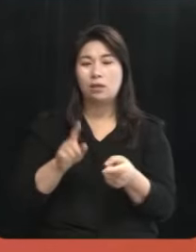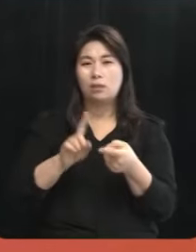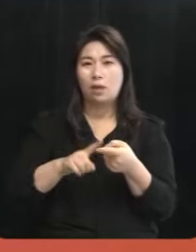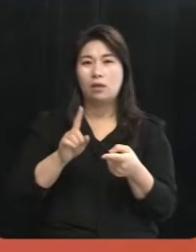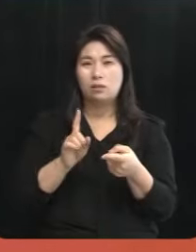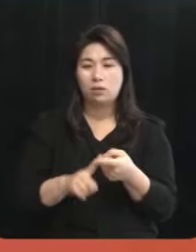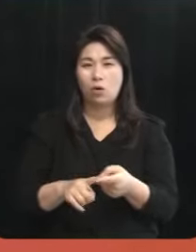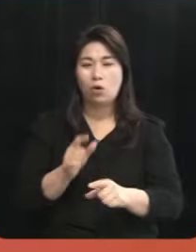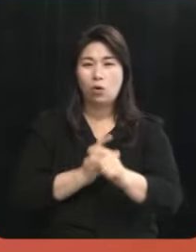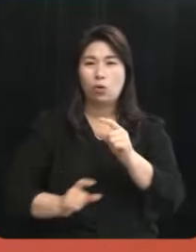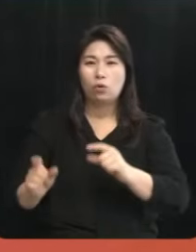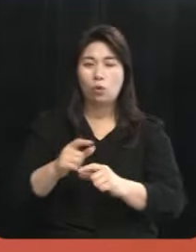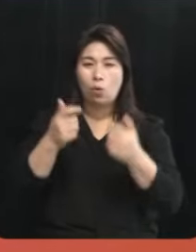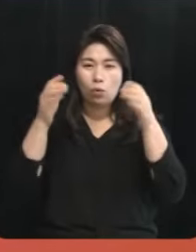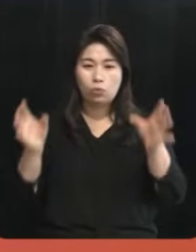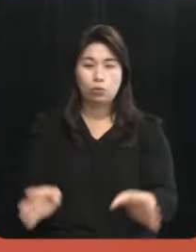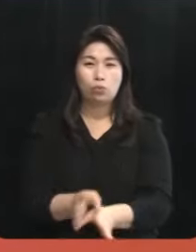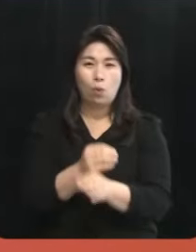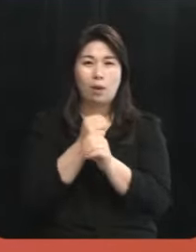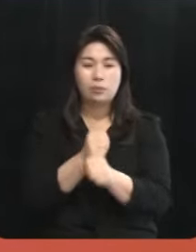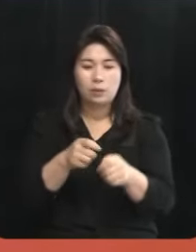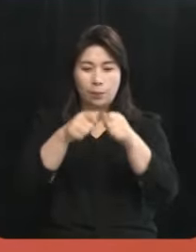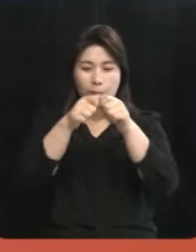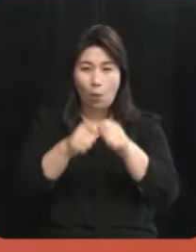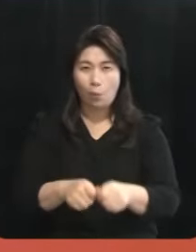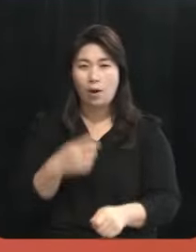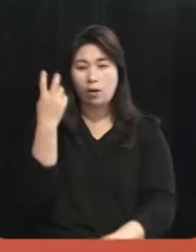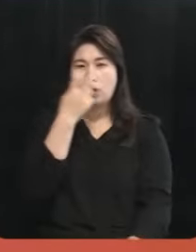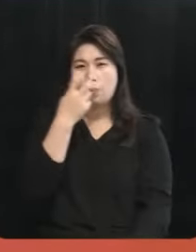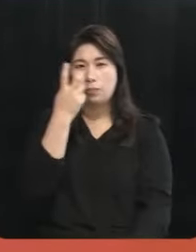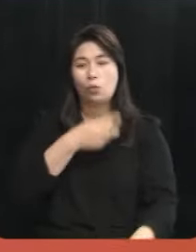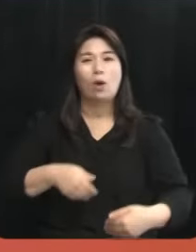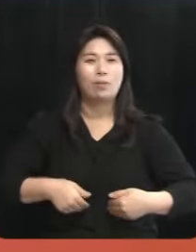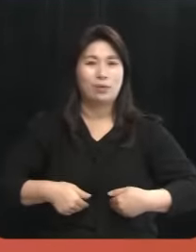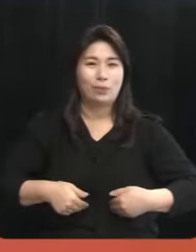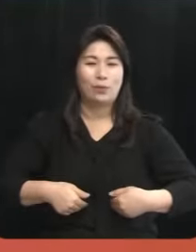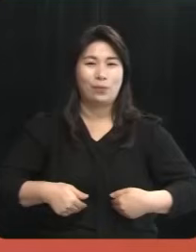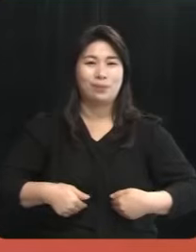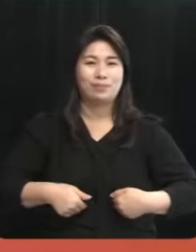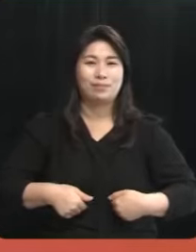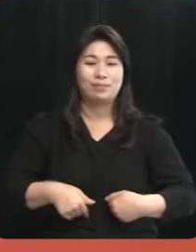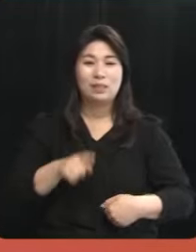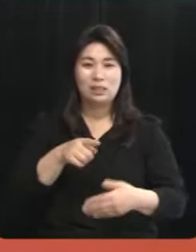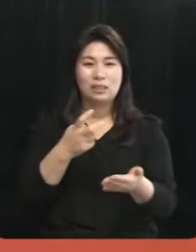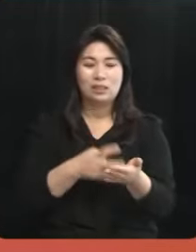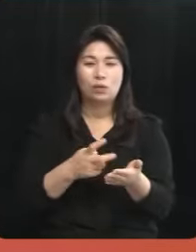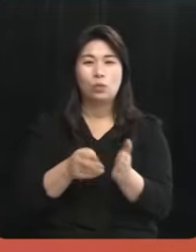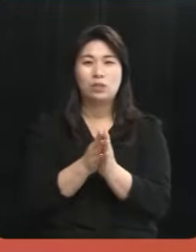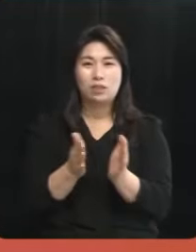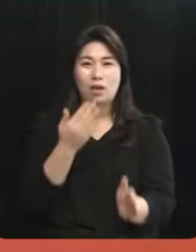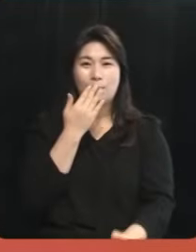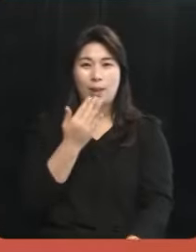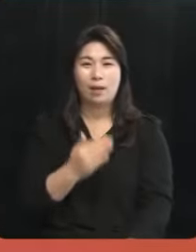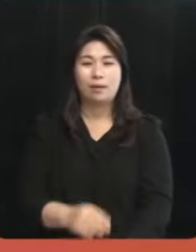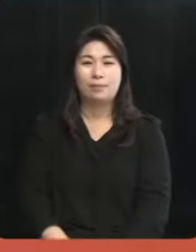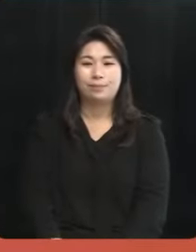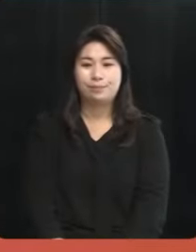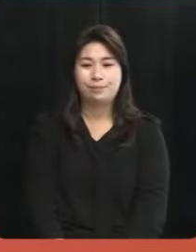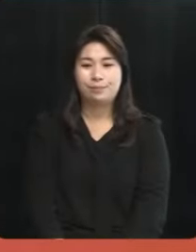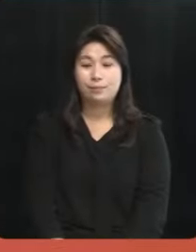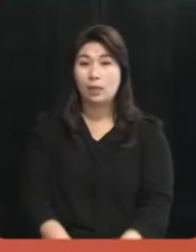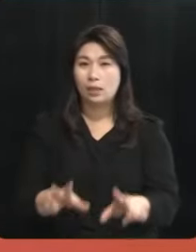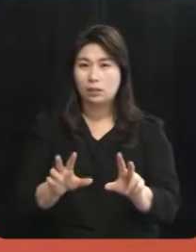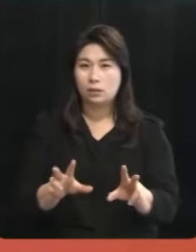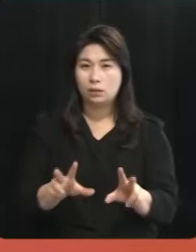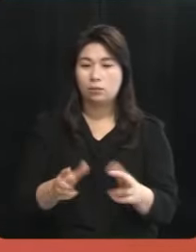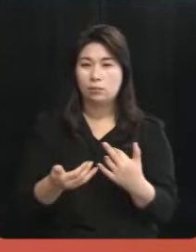좀 더 종합적이고 면밀한 검토가 있어야지 이 제도는 시행될 수 있다고 봅니다 지금